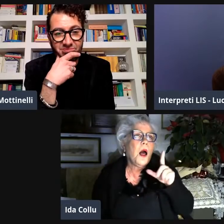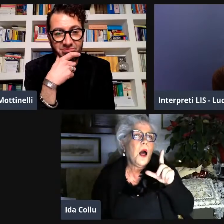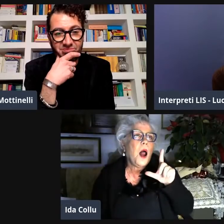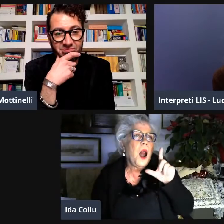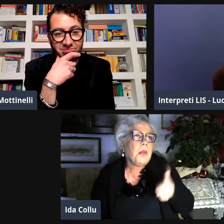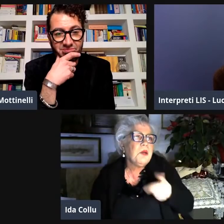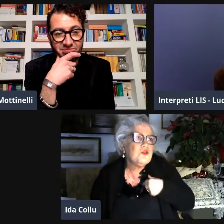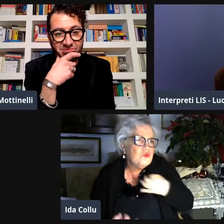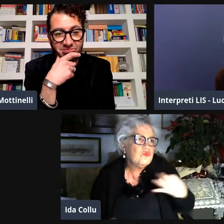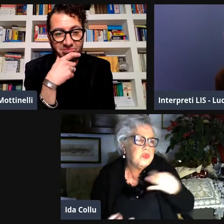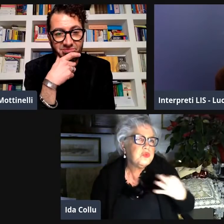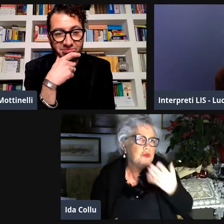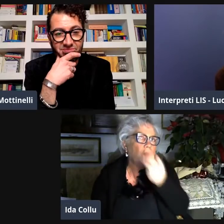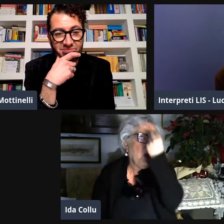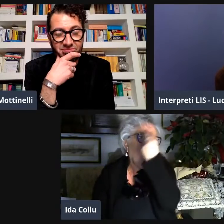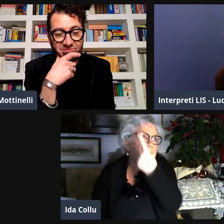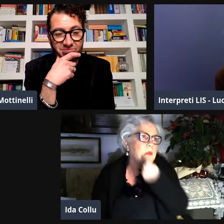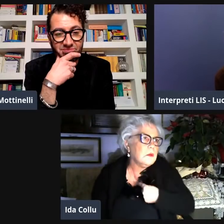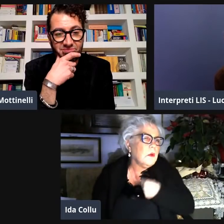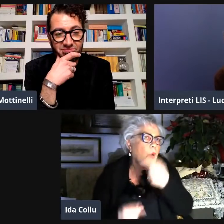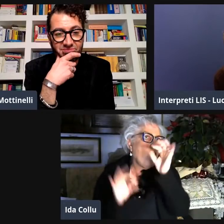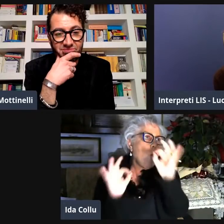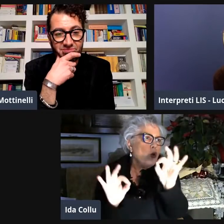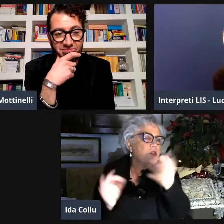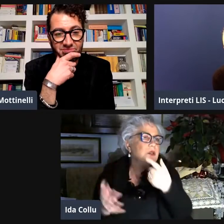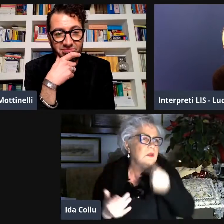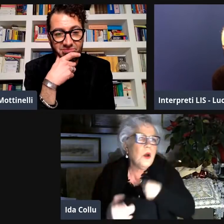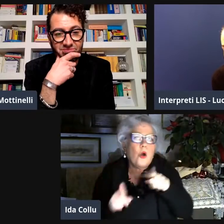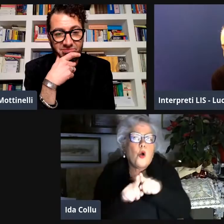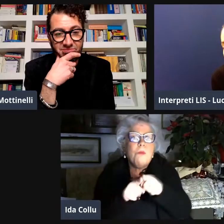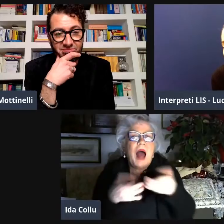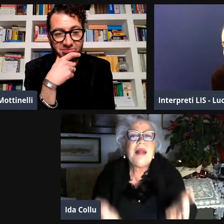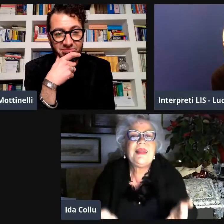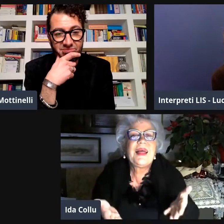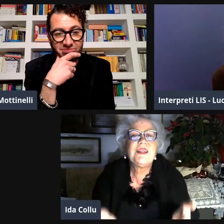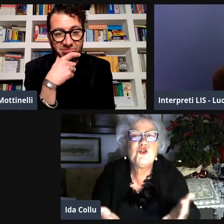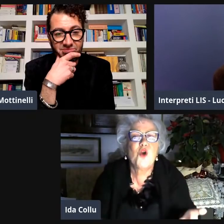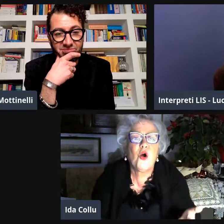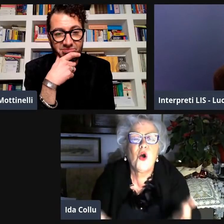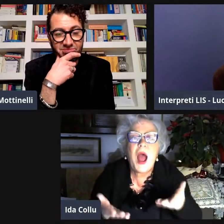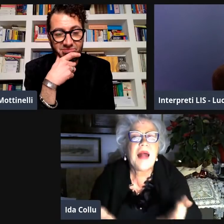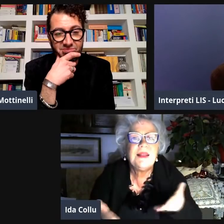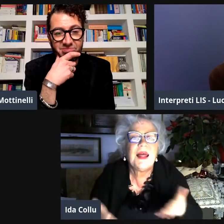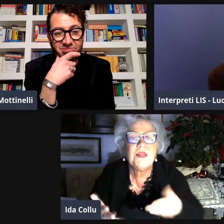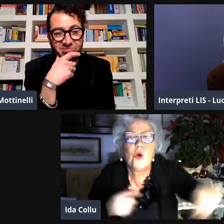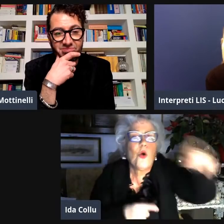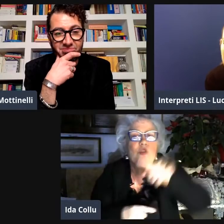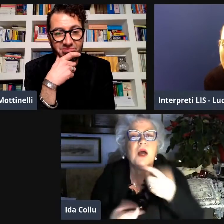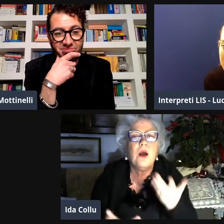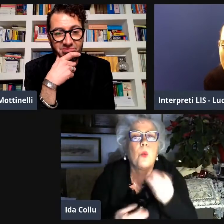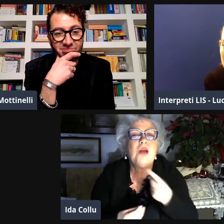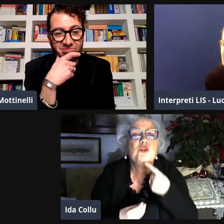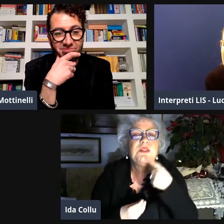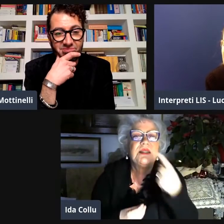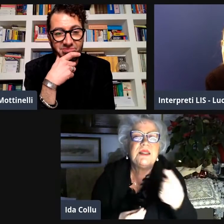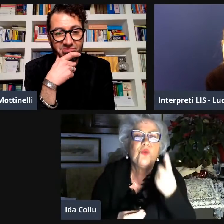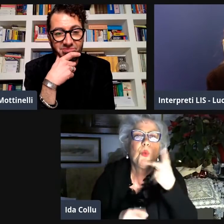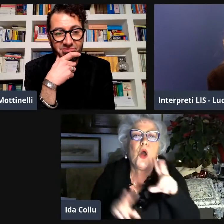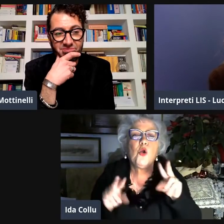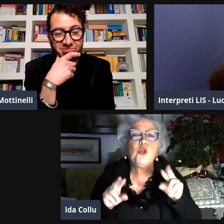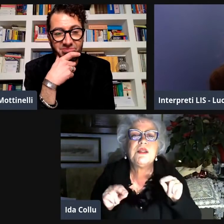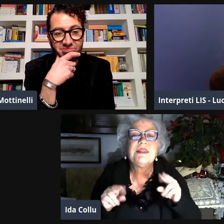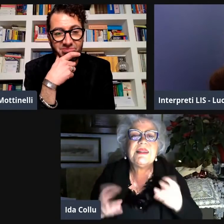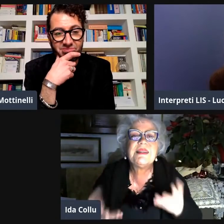e quindi c'era un po' di diffidenza inizialmente però poi ragionando si diceva beh sì effettivamente è così